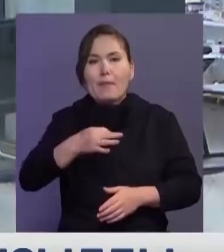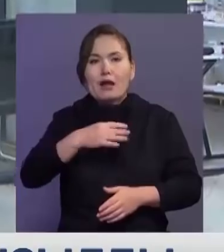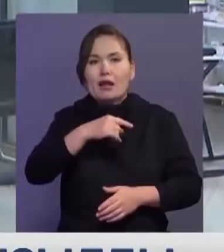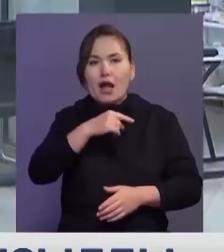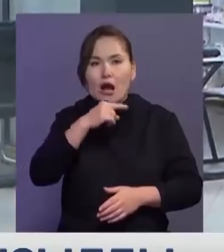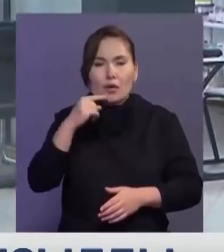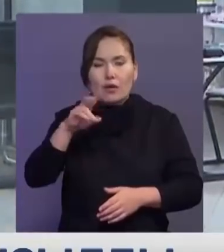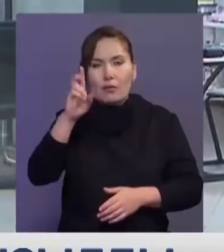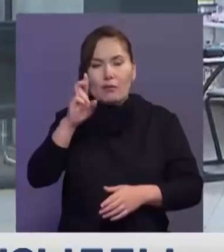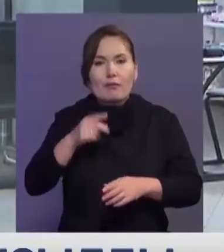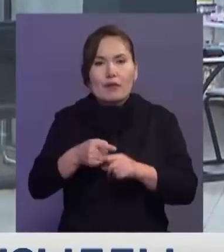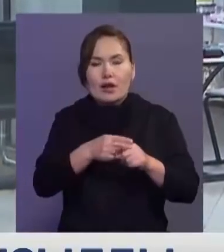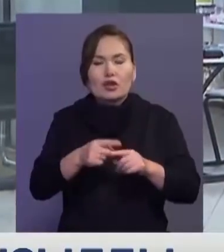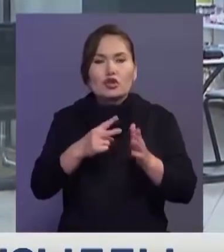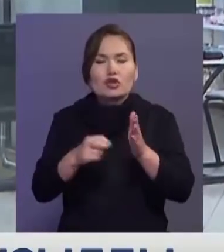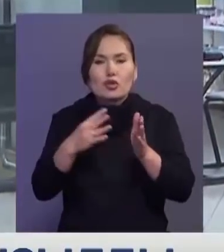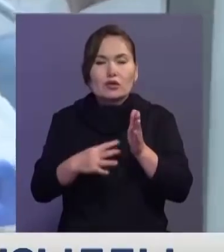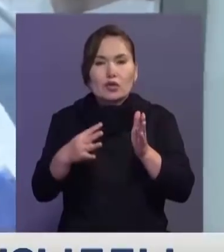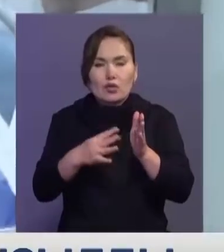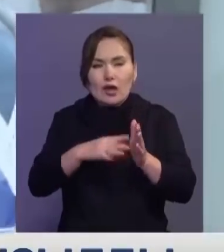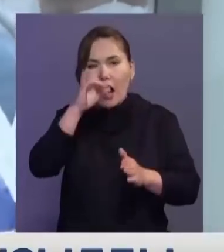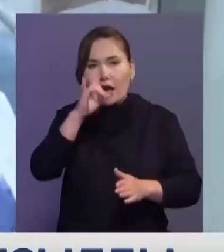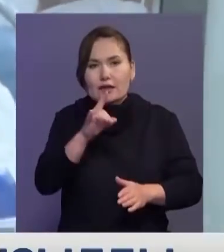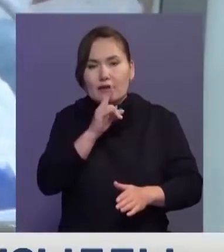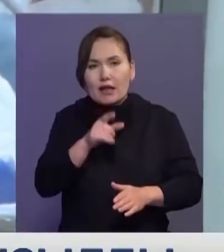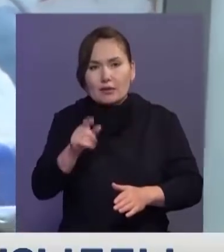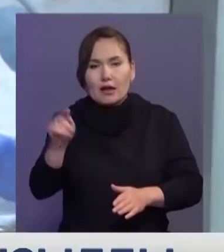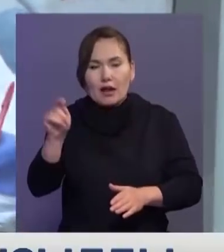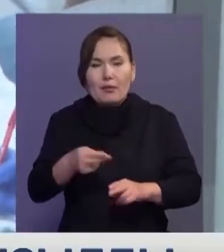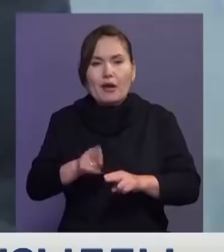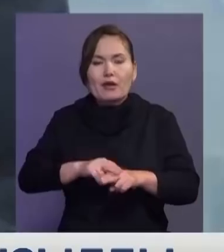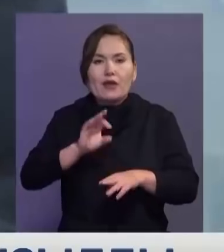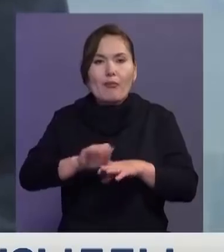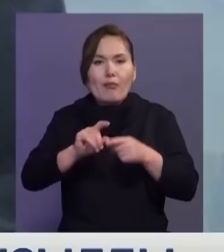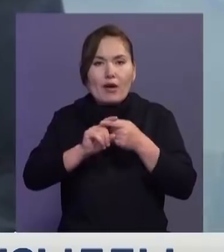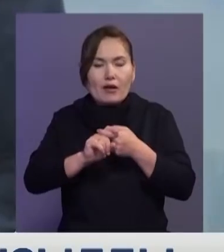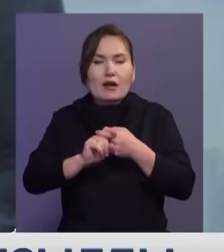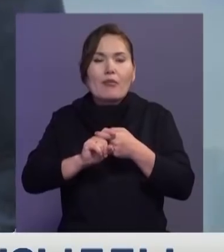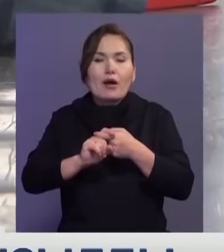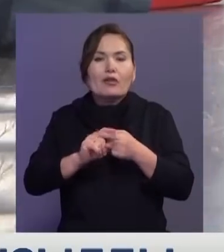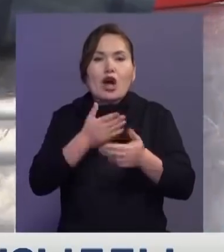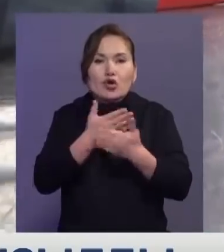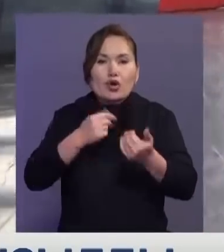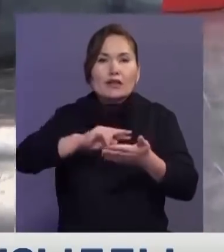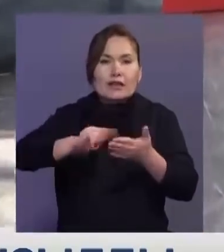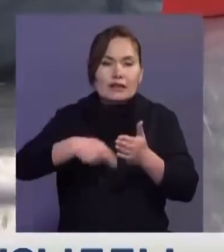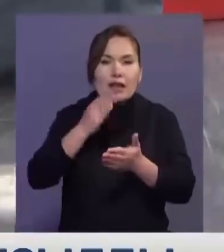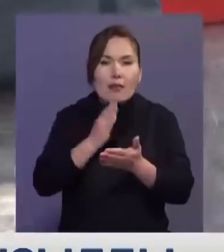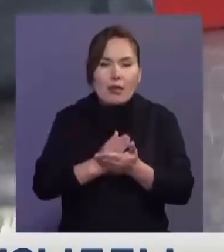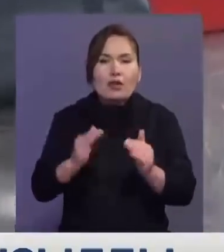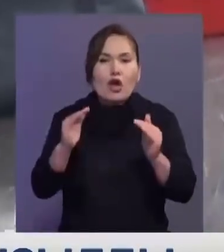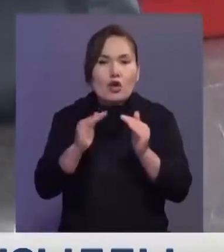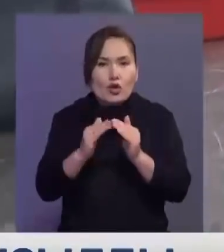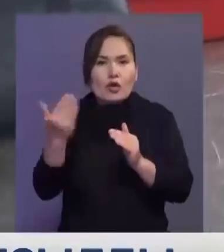799 қазақстандық келді. Басын бөлігінде коронавирусы жұқтырмағаны жөнінде анықтама бар, сондықтан тек серу сөзгілердіне